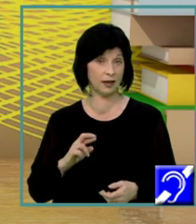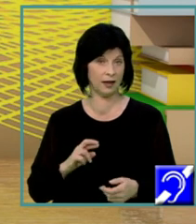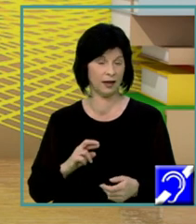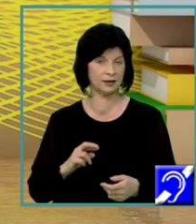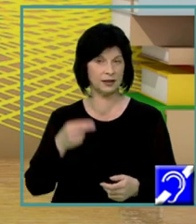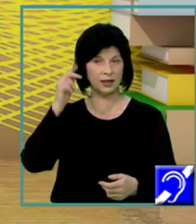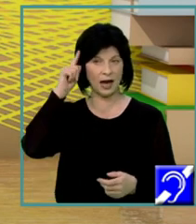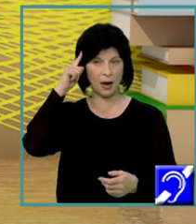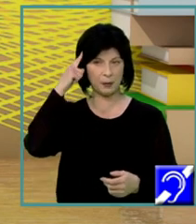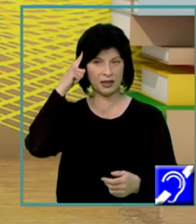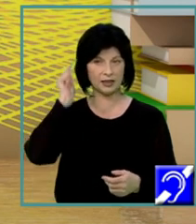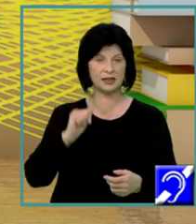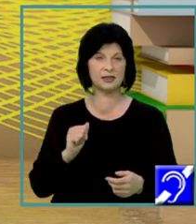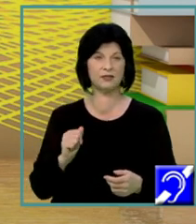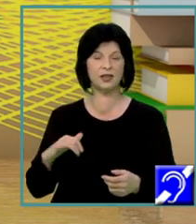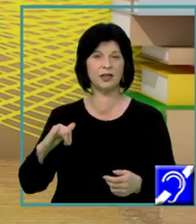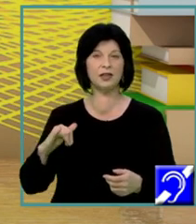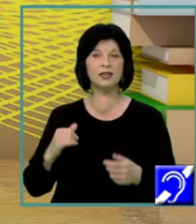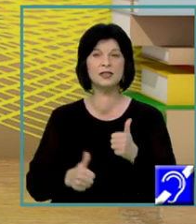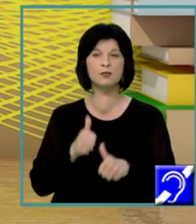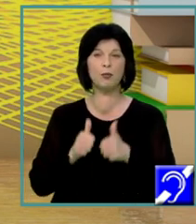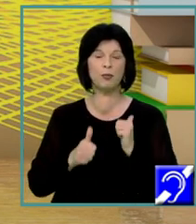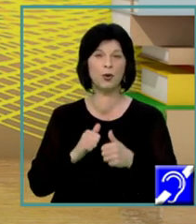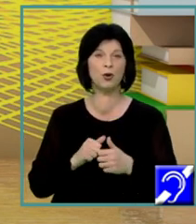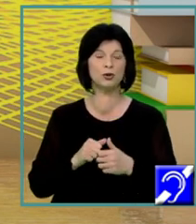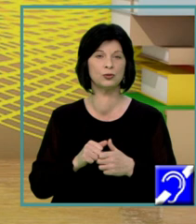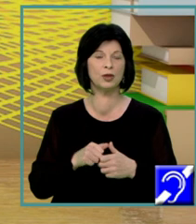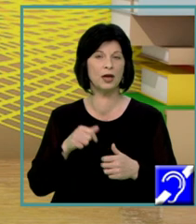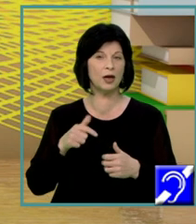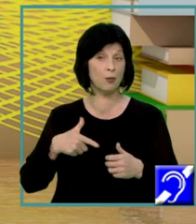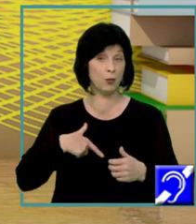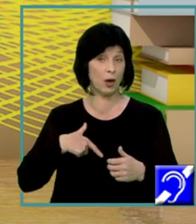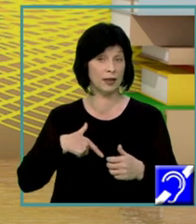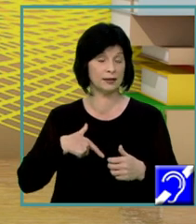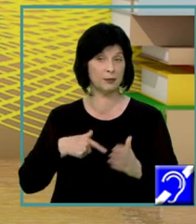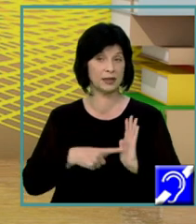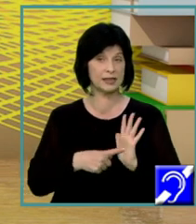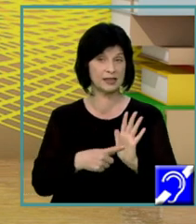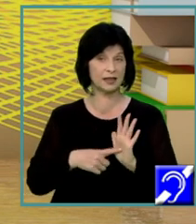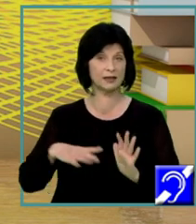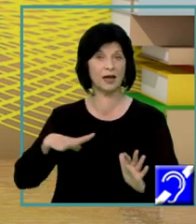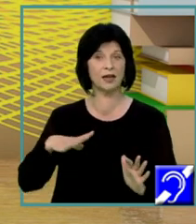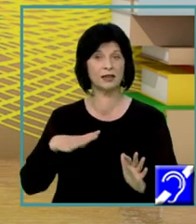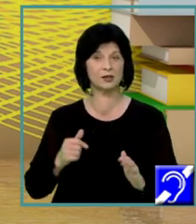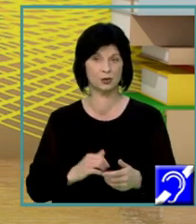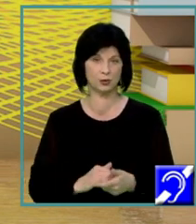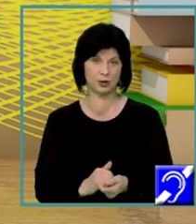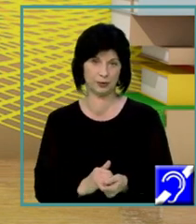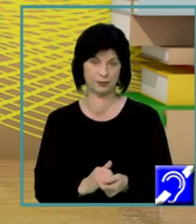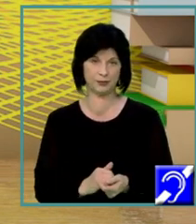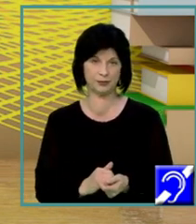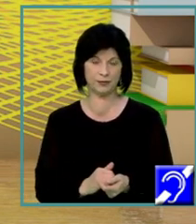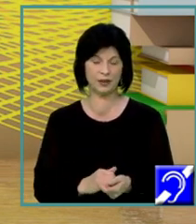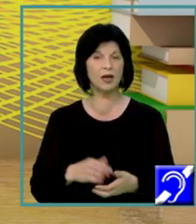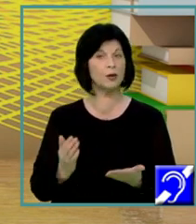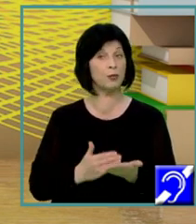Omul are capacitatea de a-și depăși limitele emoționale, afective, dar și fizice. Practic, narratorul, exact acest aspect, îl